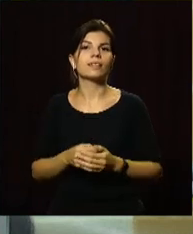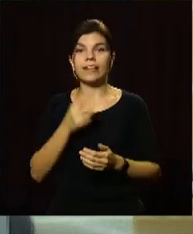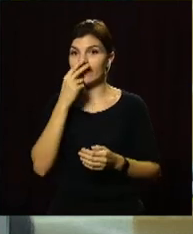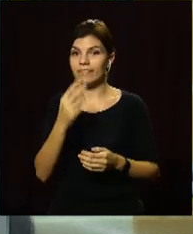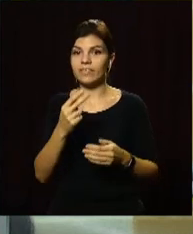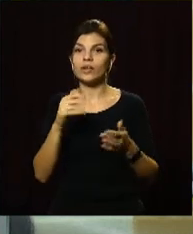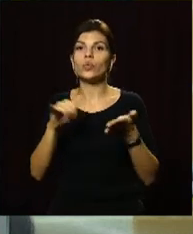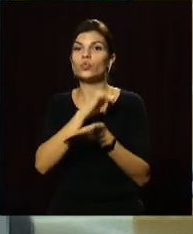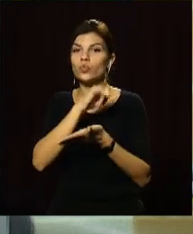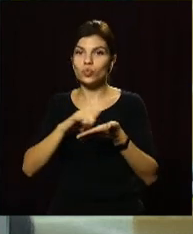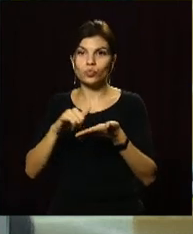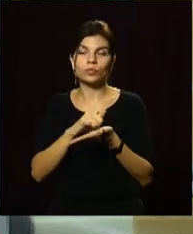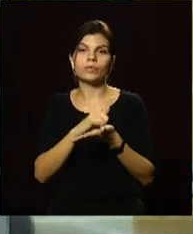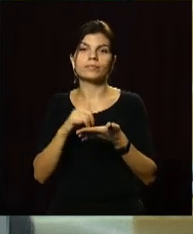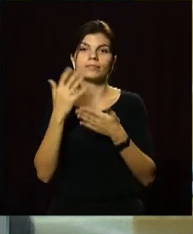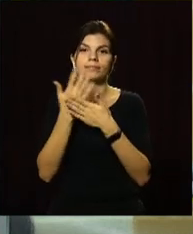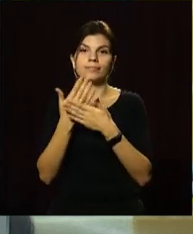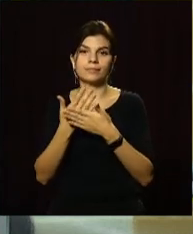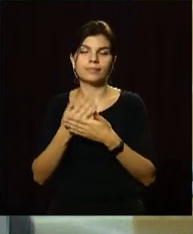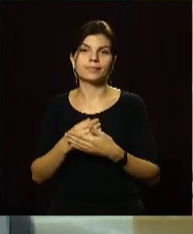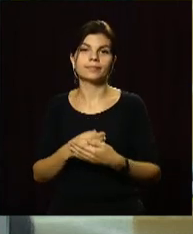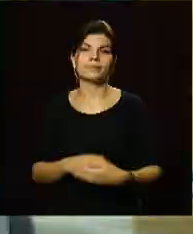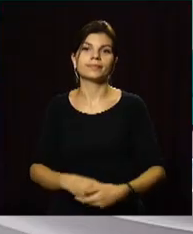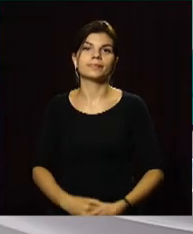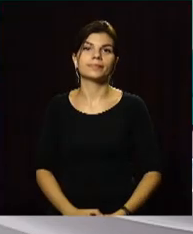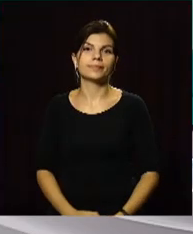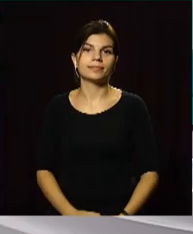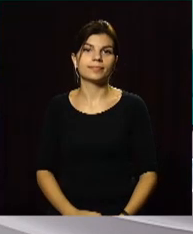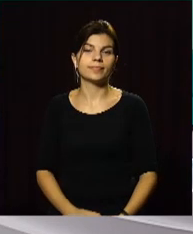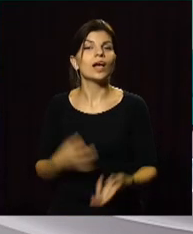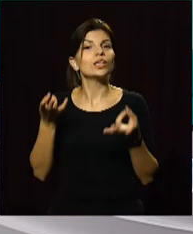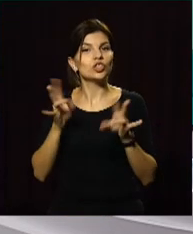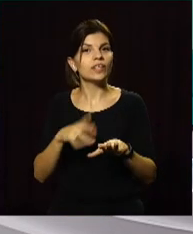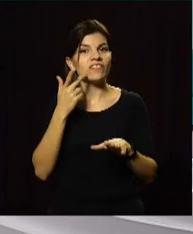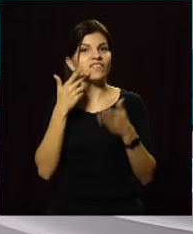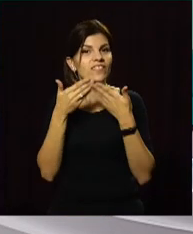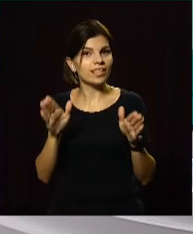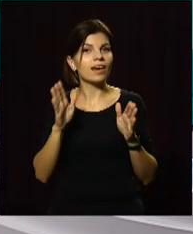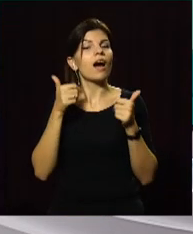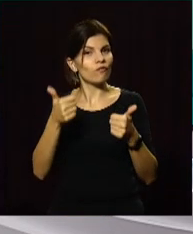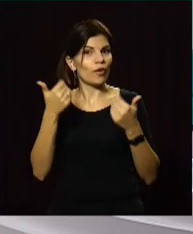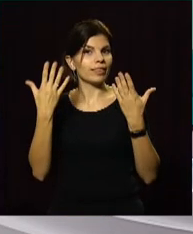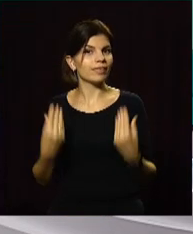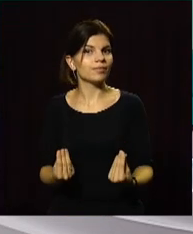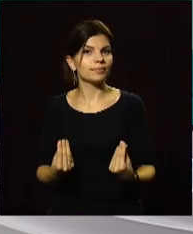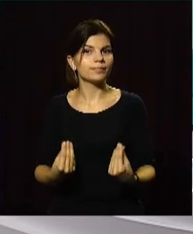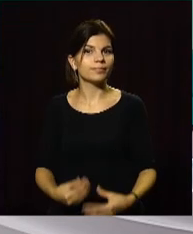Дивіться сюжети в соціальних мережах та на нашому ютуб-каналі. Залишайтеся з відкритим і гарного дня!